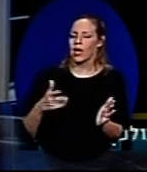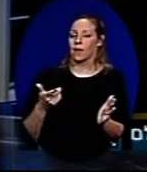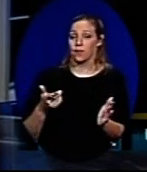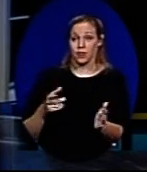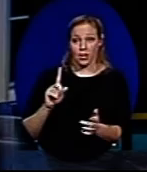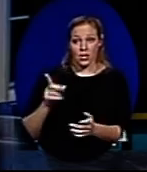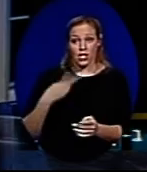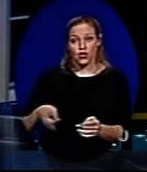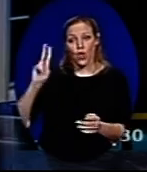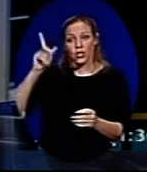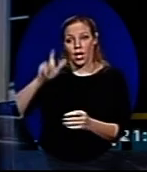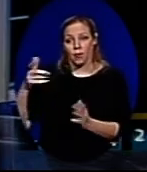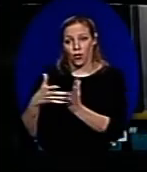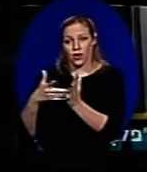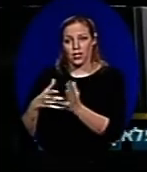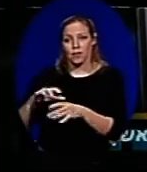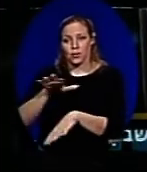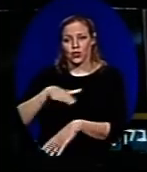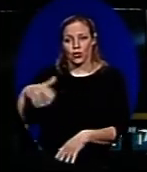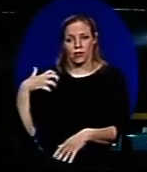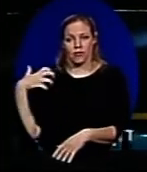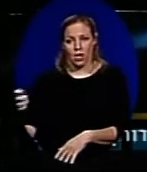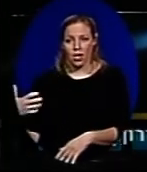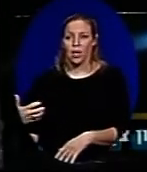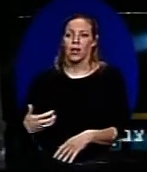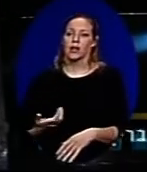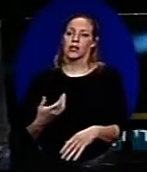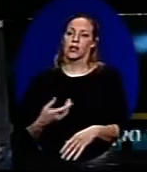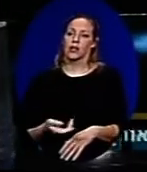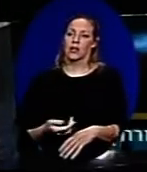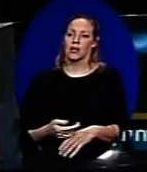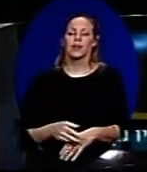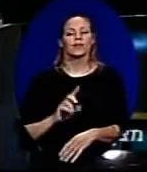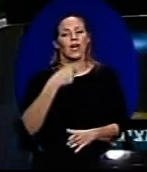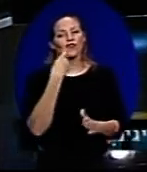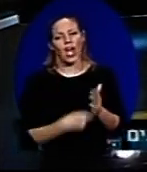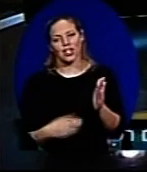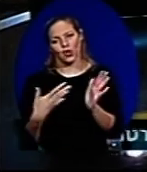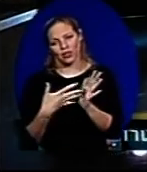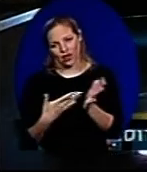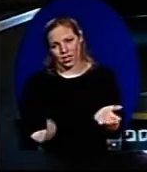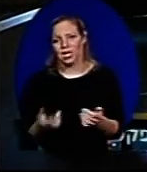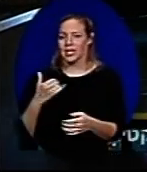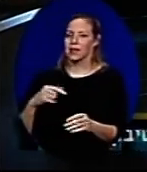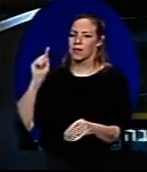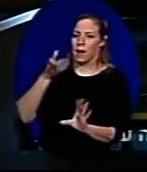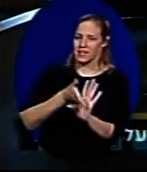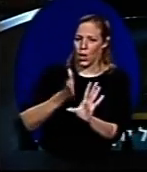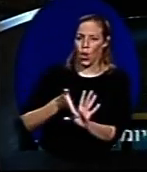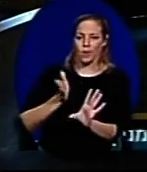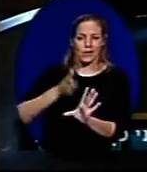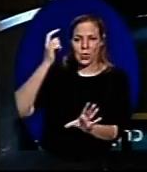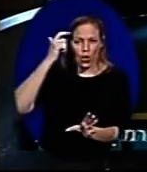ואגב, יש יותר מובחנים בשכונות האמורי כסות של הכונומי גבוה. שאפשר לקנות את ההבחנה. בידיוק, אתה בא לפסיכולוג,